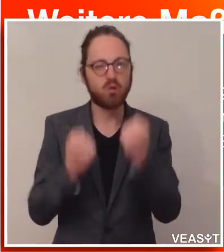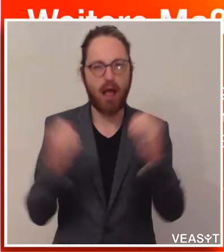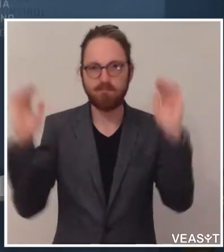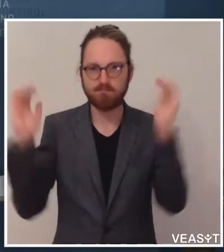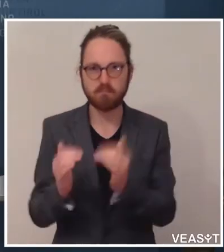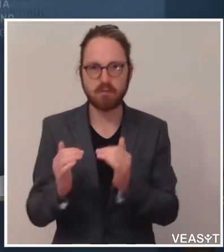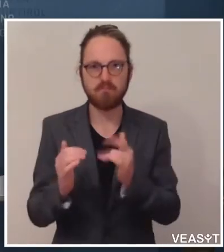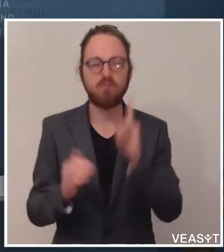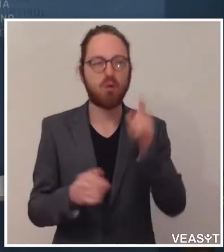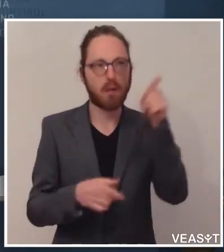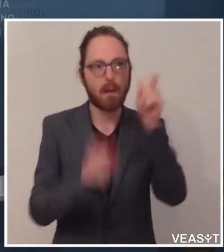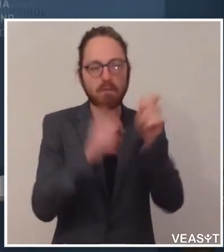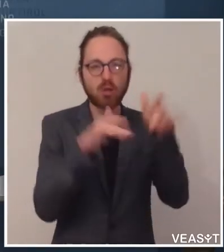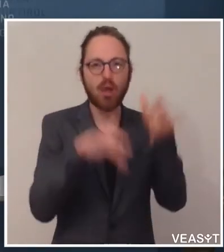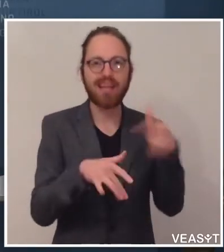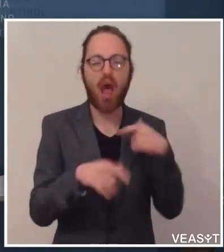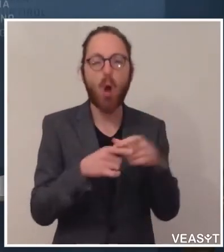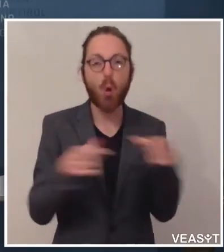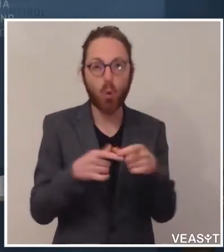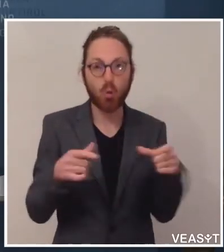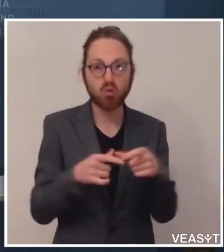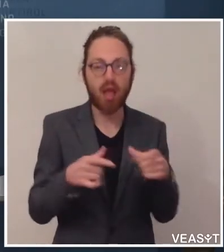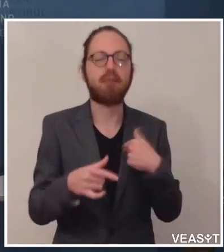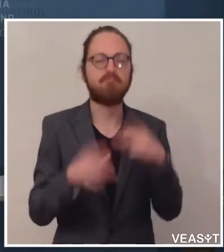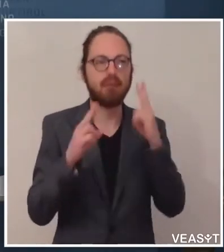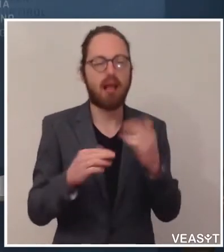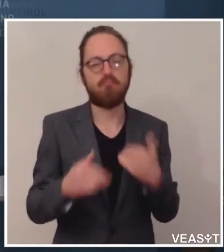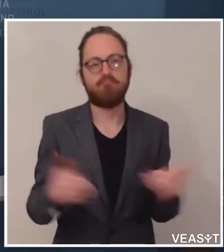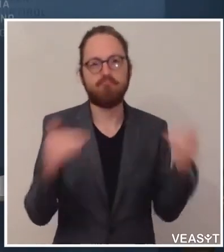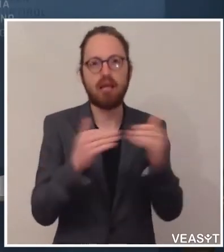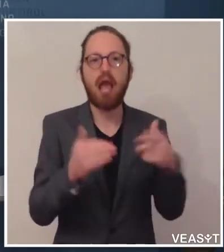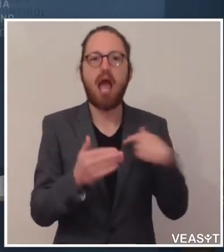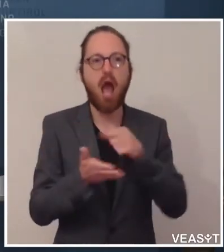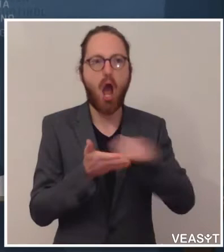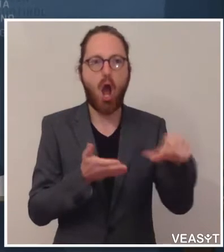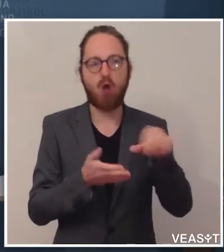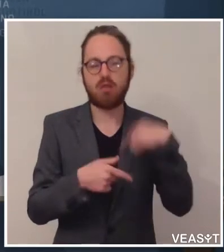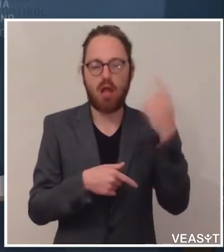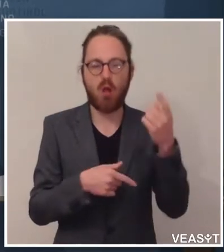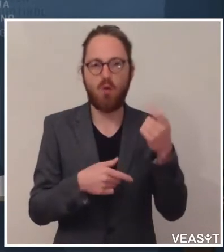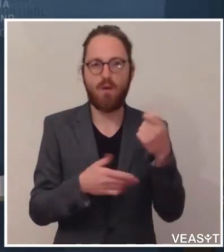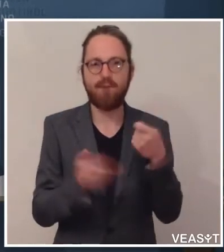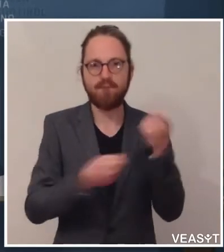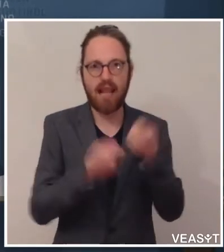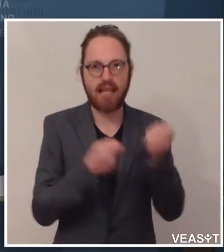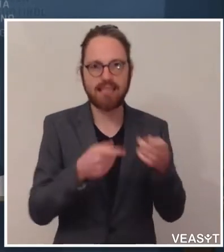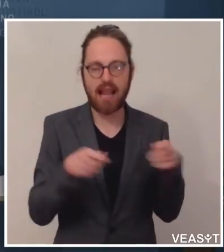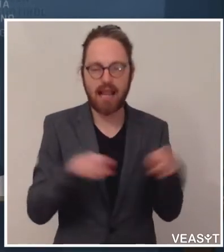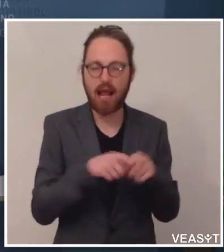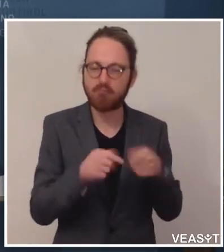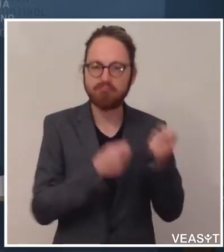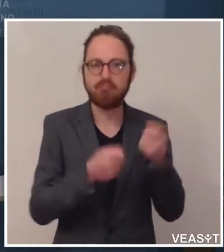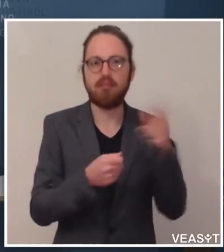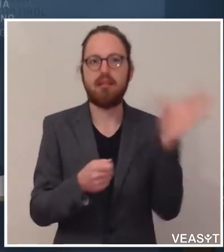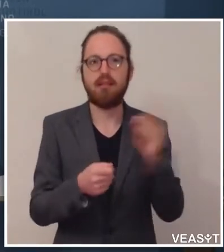die erhalten dann eine finanzielle Direktauszahlung in den nächsten drei Monaten. Das ist ganz, ganz wichtig und eine weitere wichtige Maßnahme für